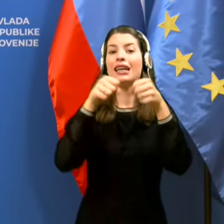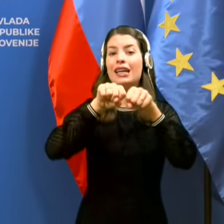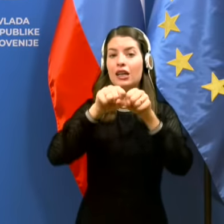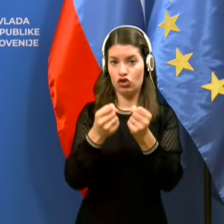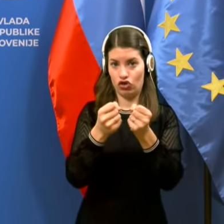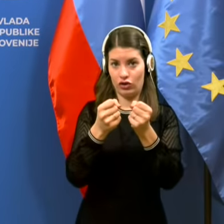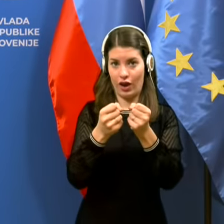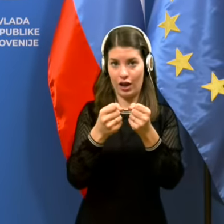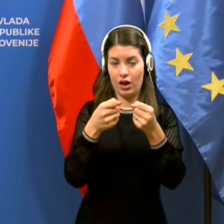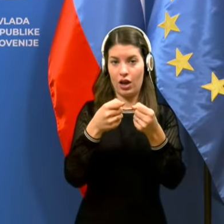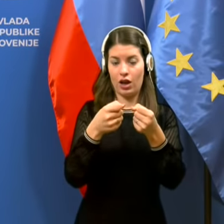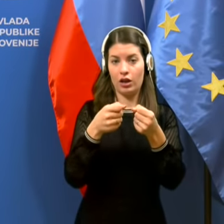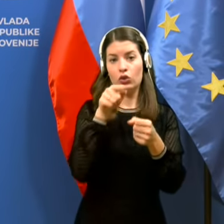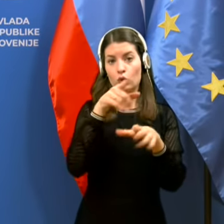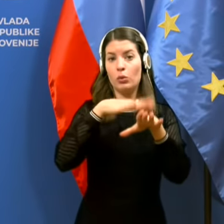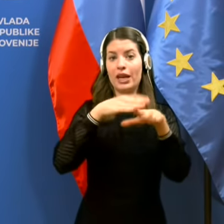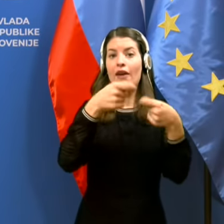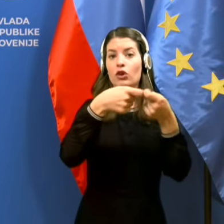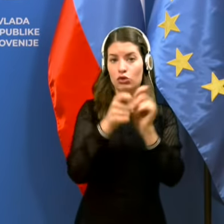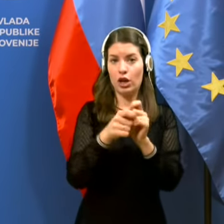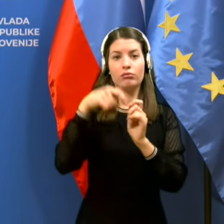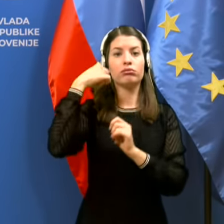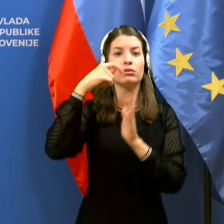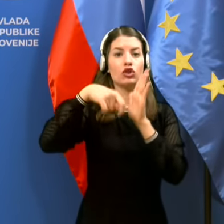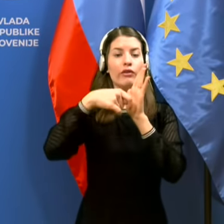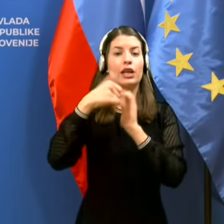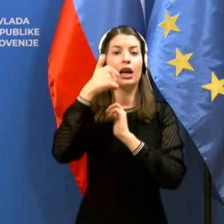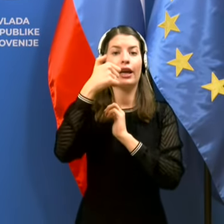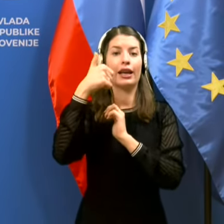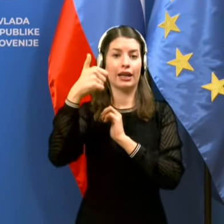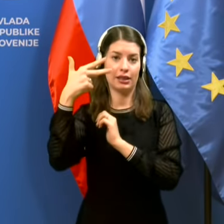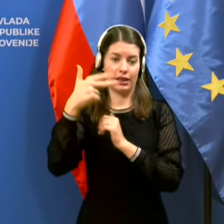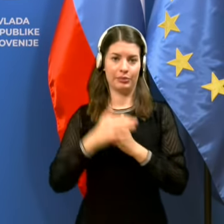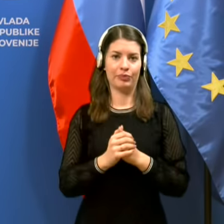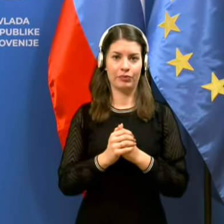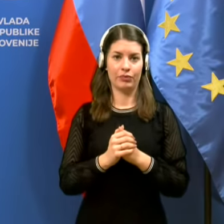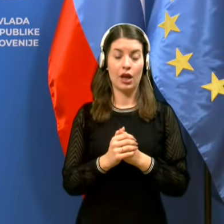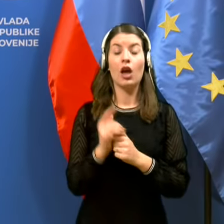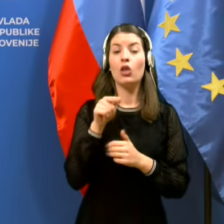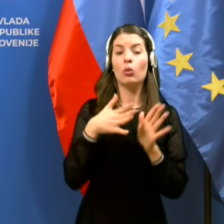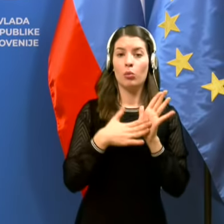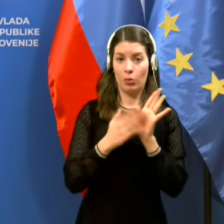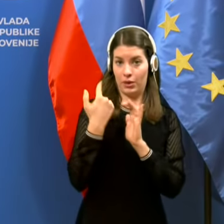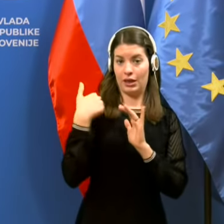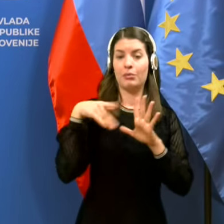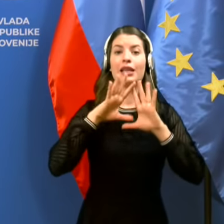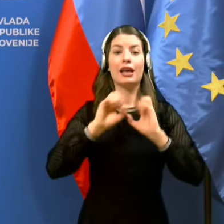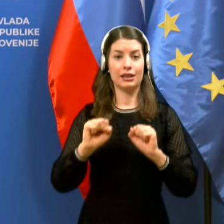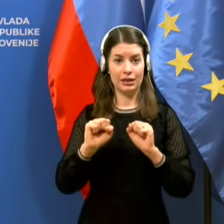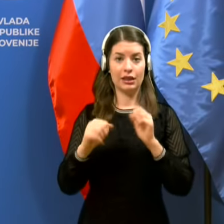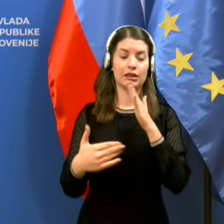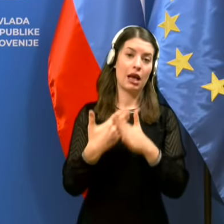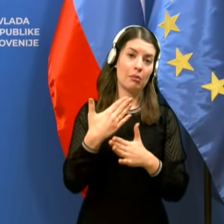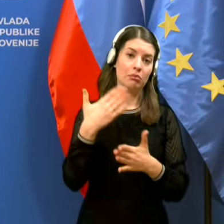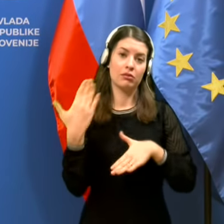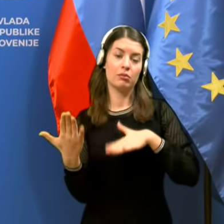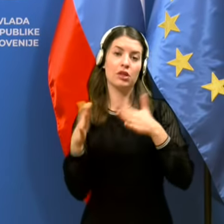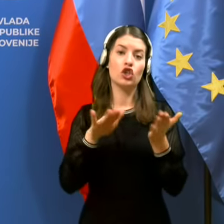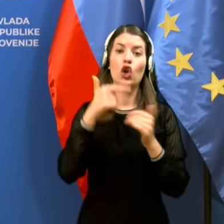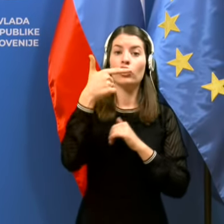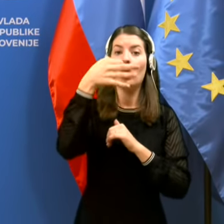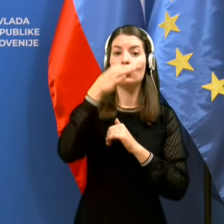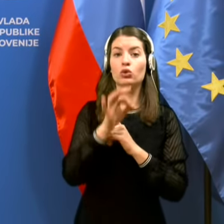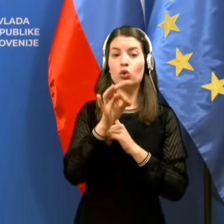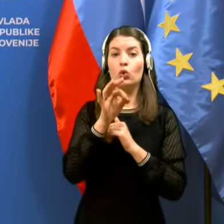občanov na številko 113. V primerjali stednih dnji poprej smo tako policisti izvedli za slab 2%